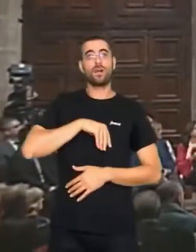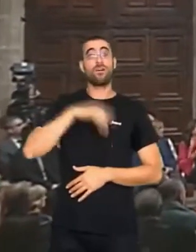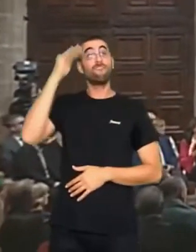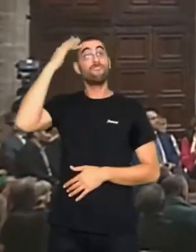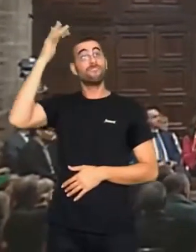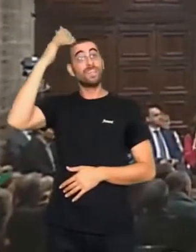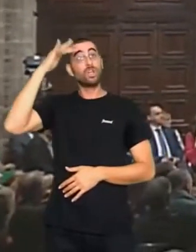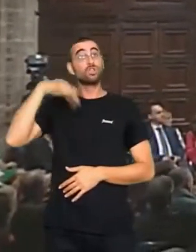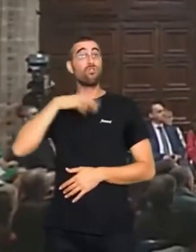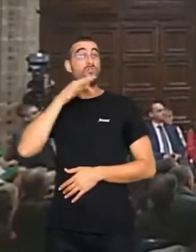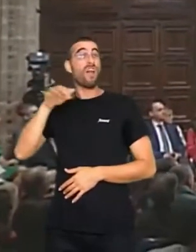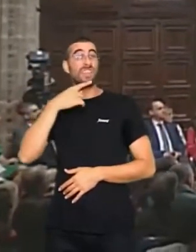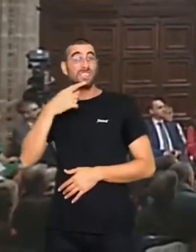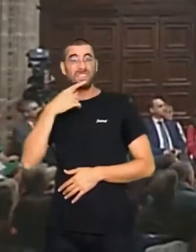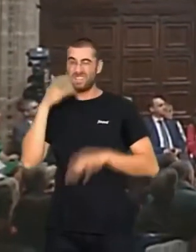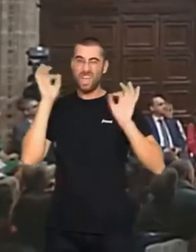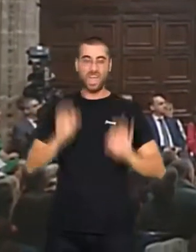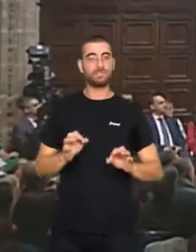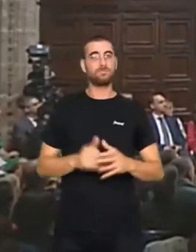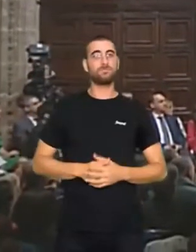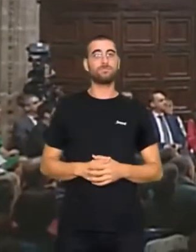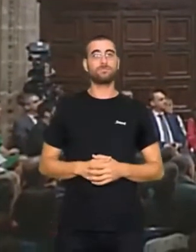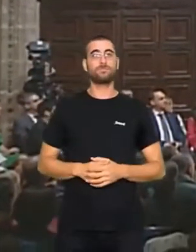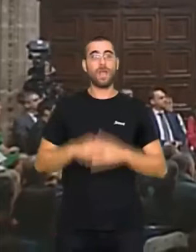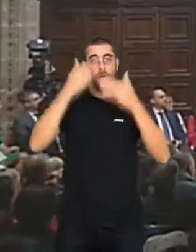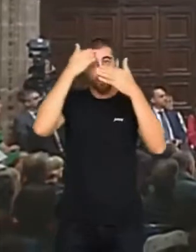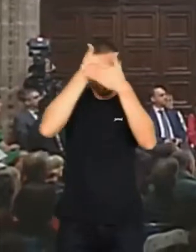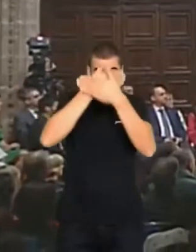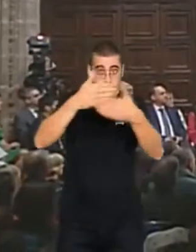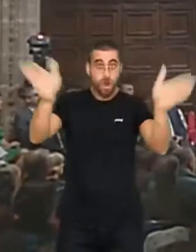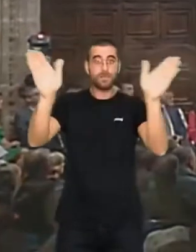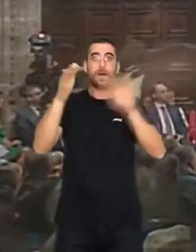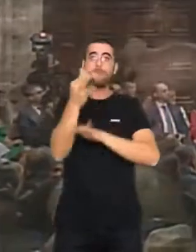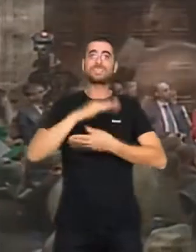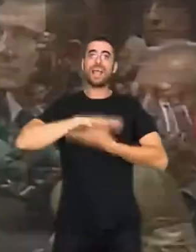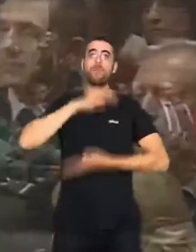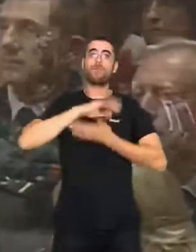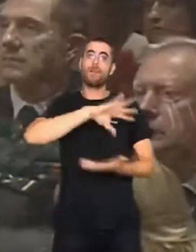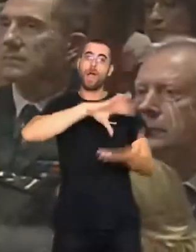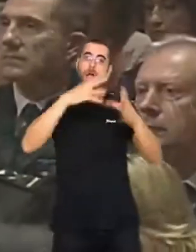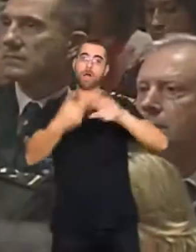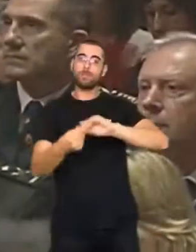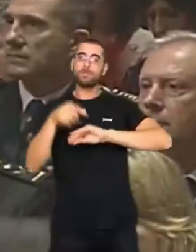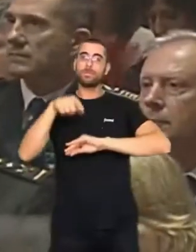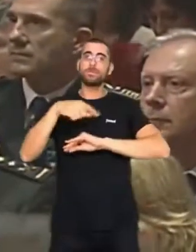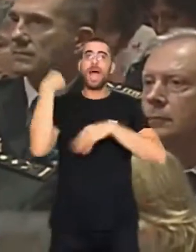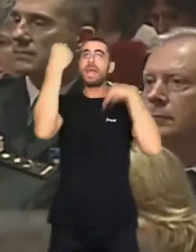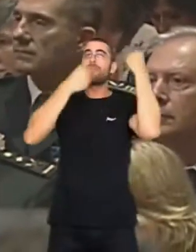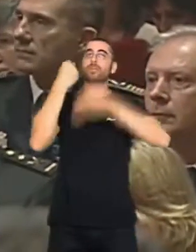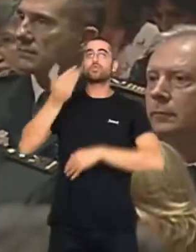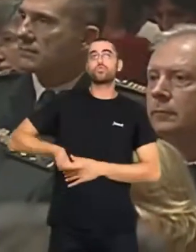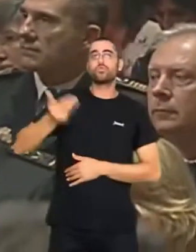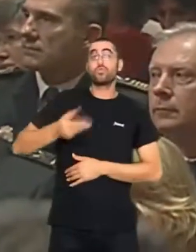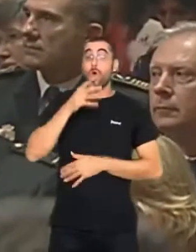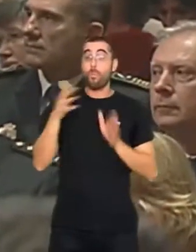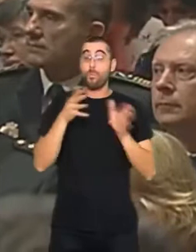filòsof François Julián. Apertura mental i capacitat d'adaptació són dos valors de reflexions per a un moment com